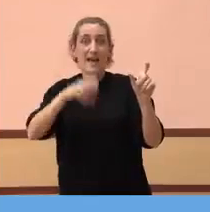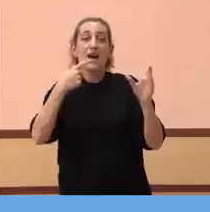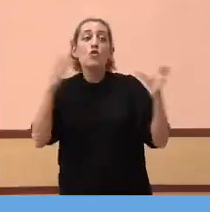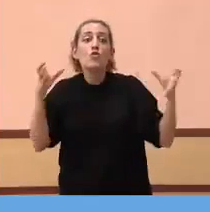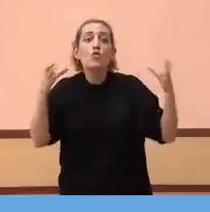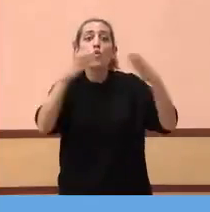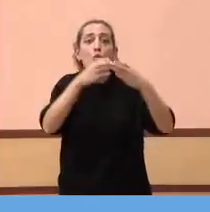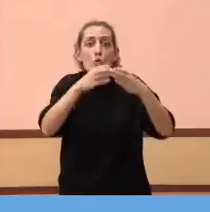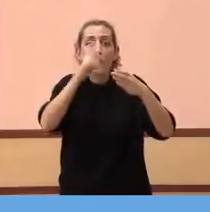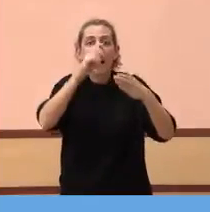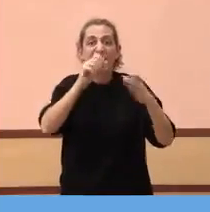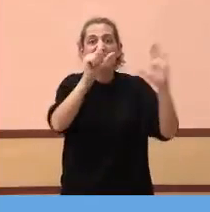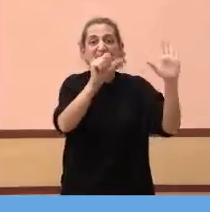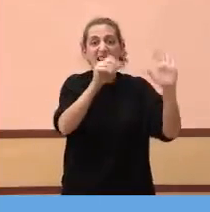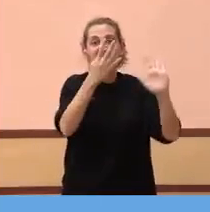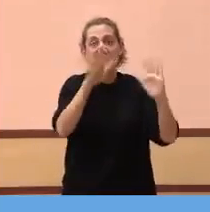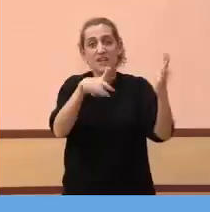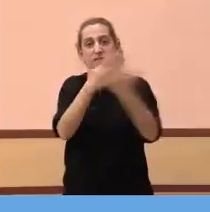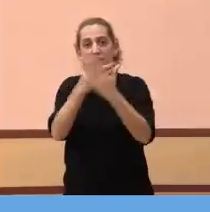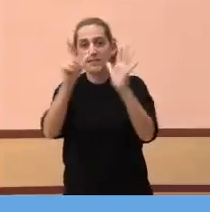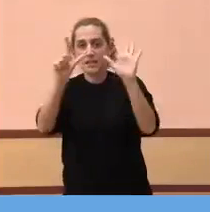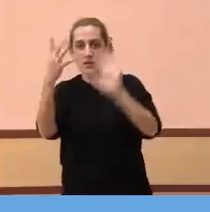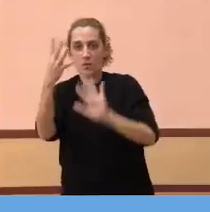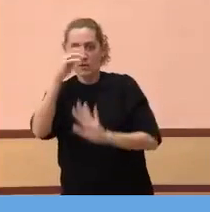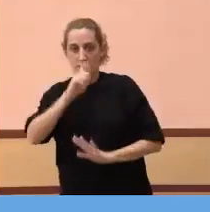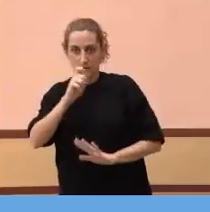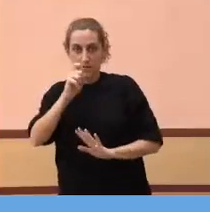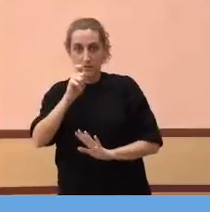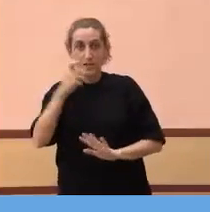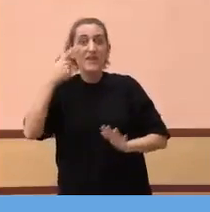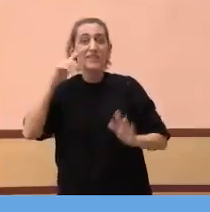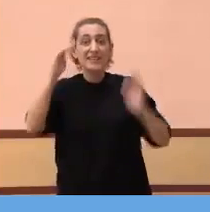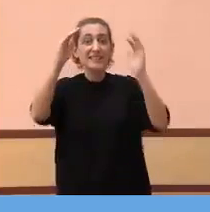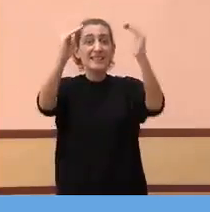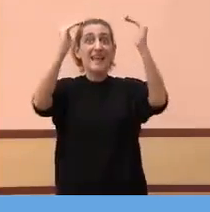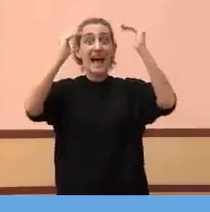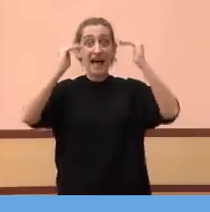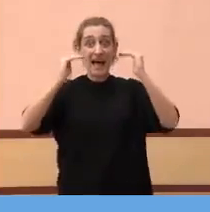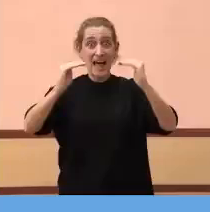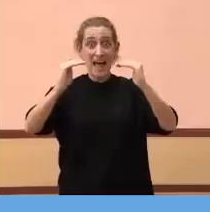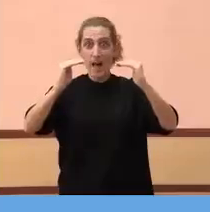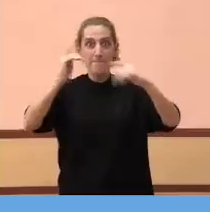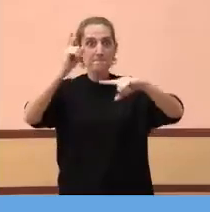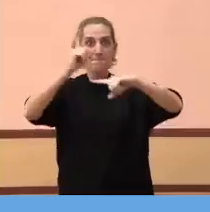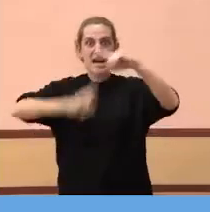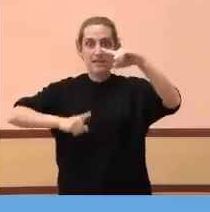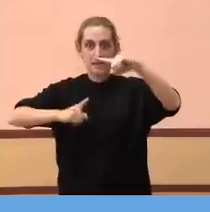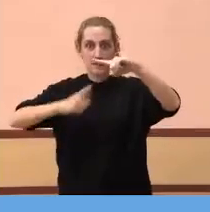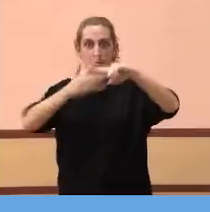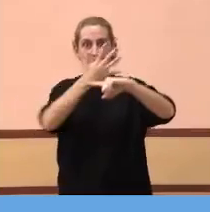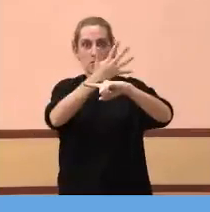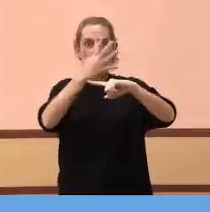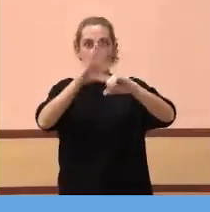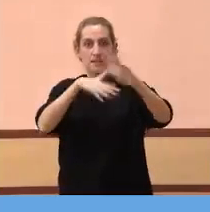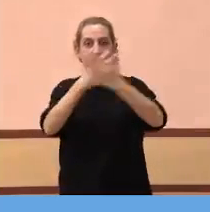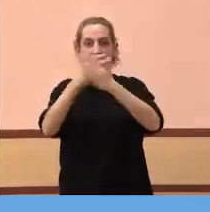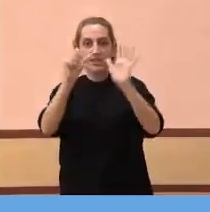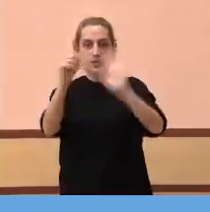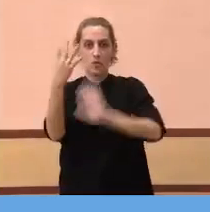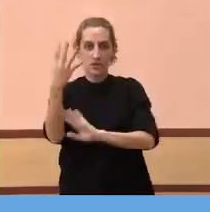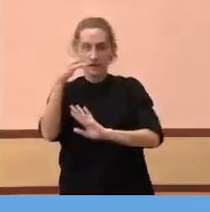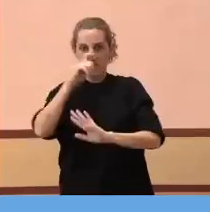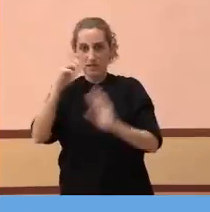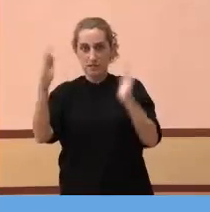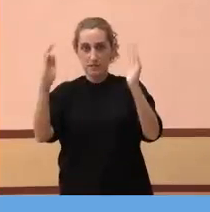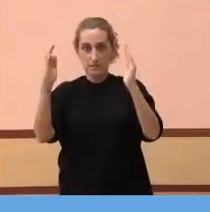'aquest grup de 65 a 74. Fixi'm com baixa gairebé a la meitat en el grup de 55 a 64.